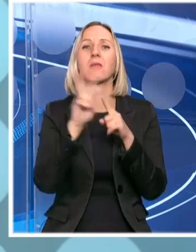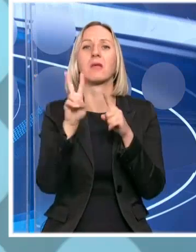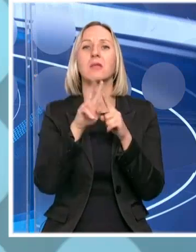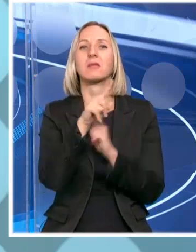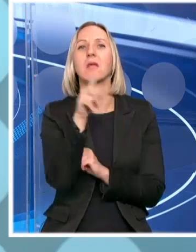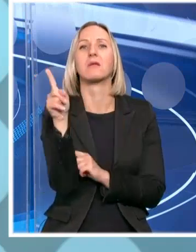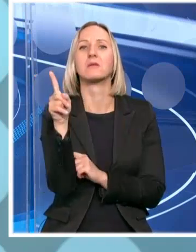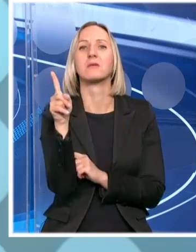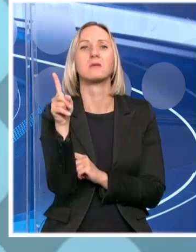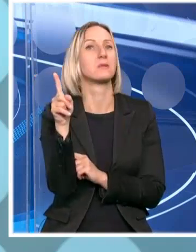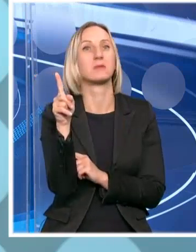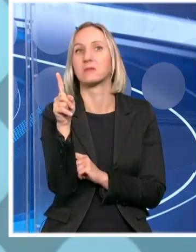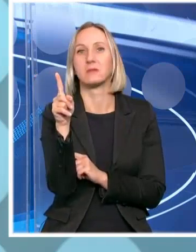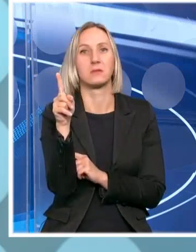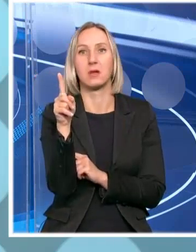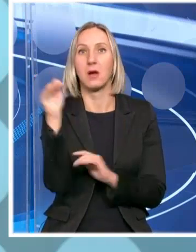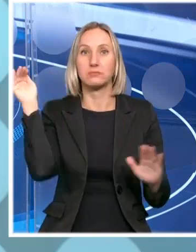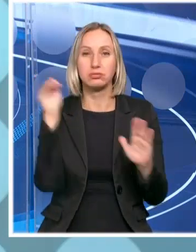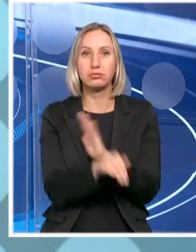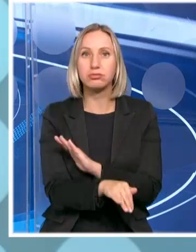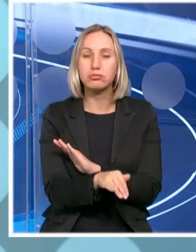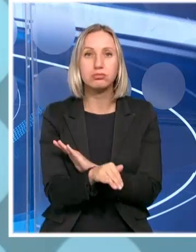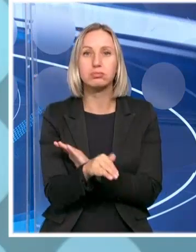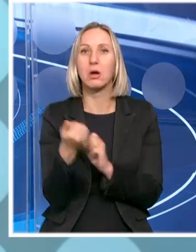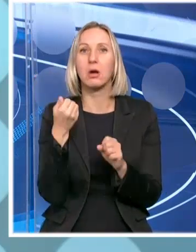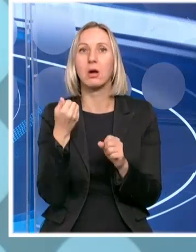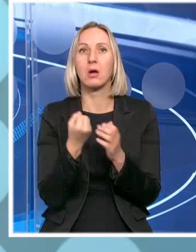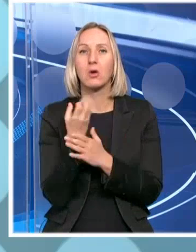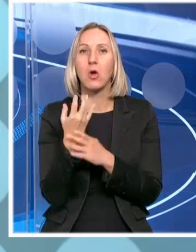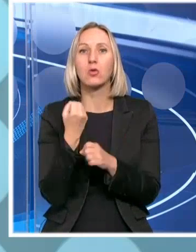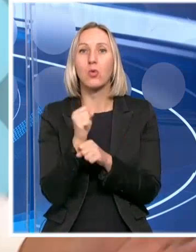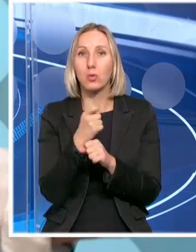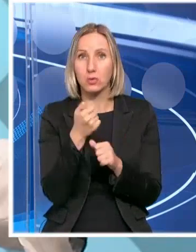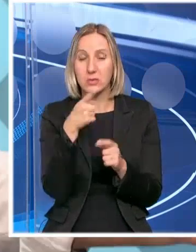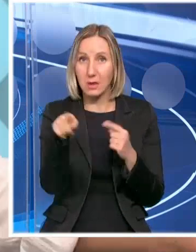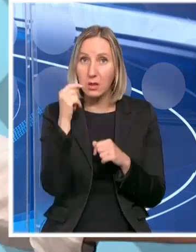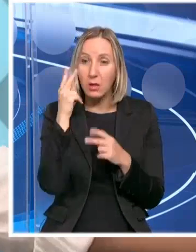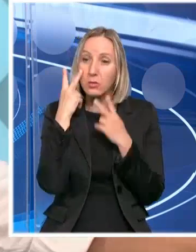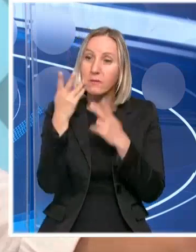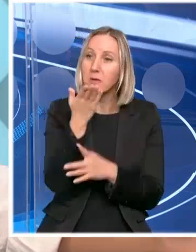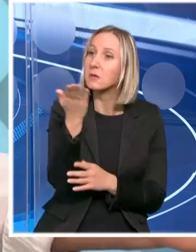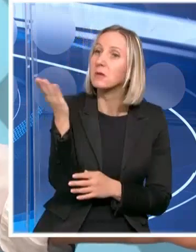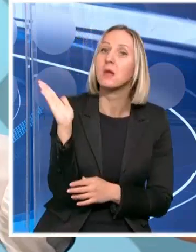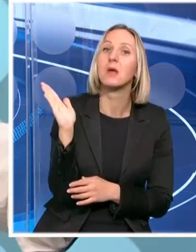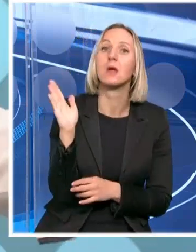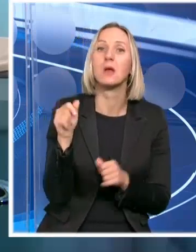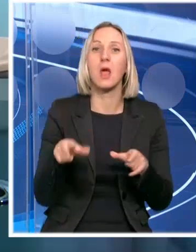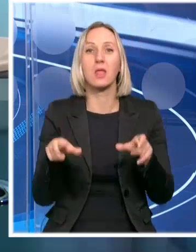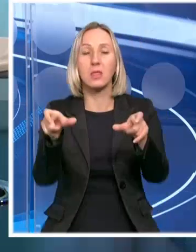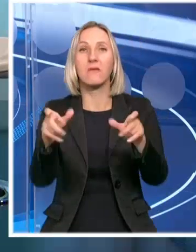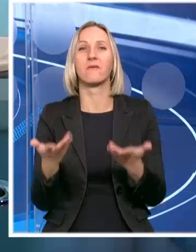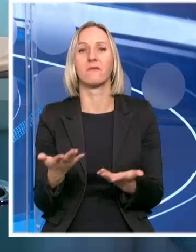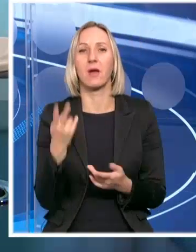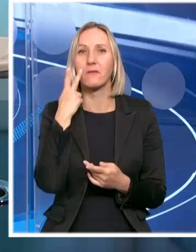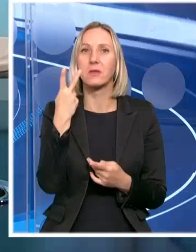kako je desetkova rod kukuruza, ja samo se pitan da li ti ljudi izađu na njive, da li pogledaju dalje, jedno